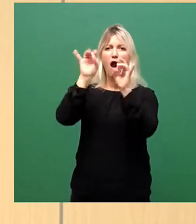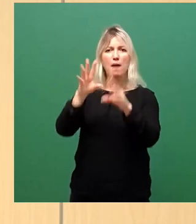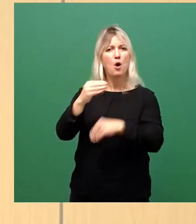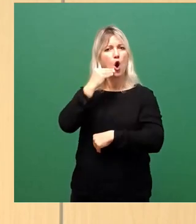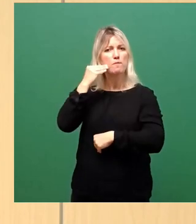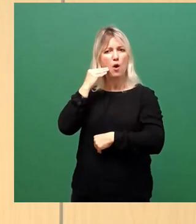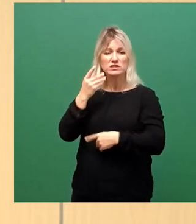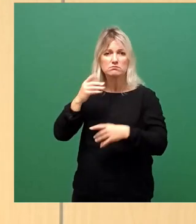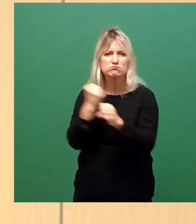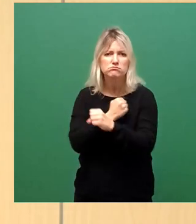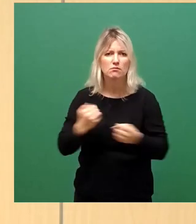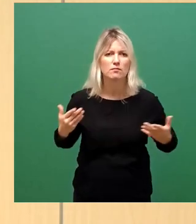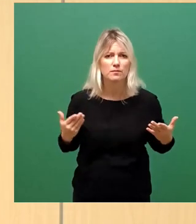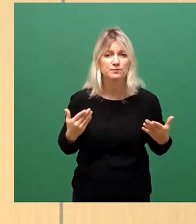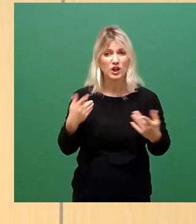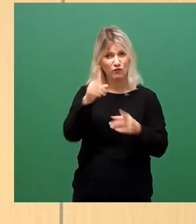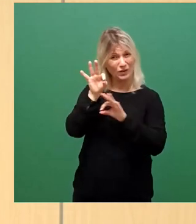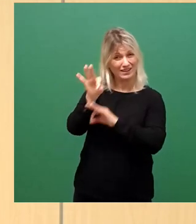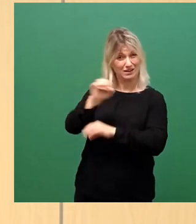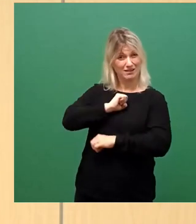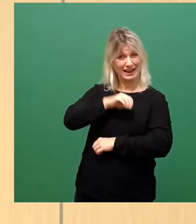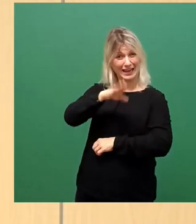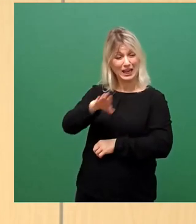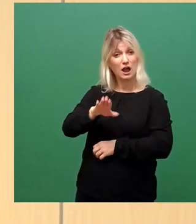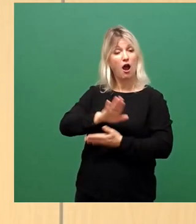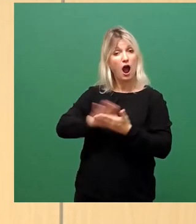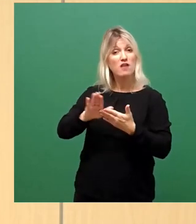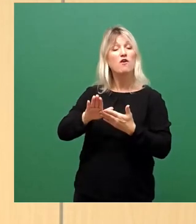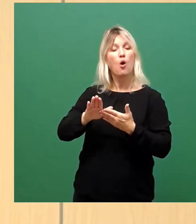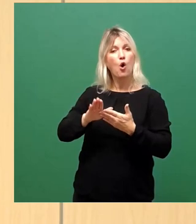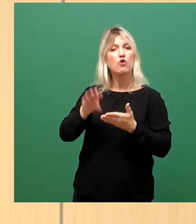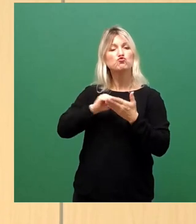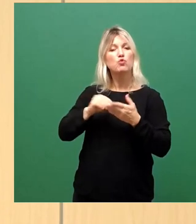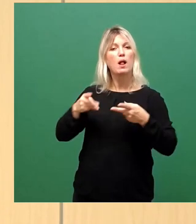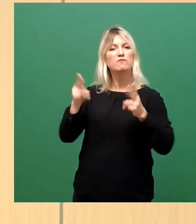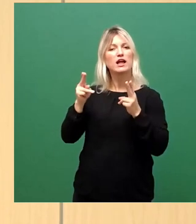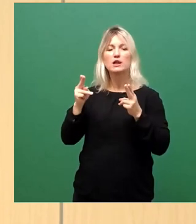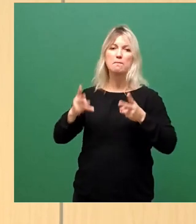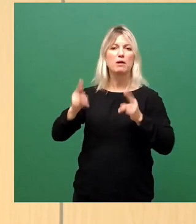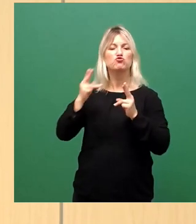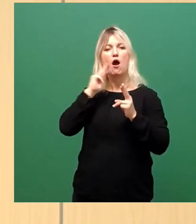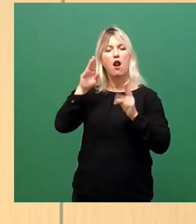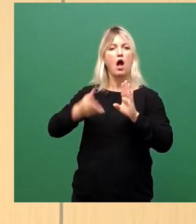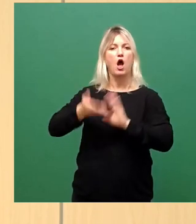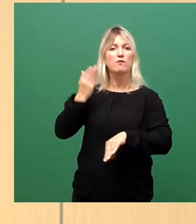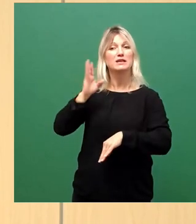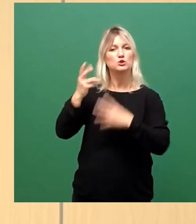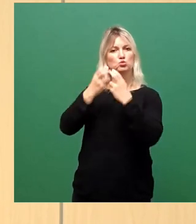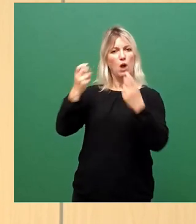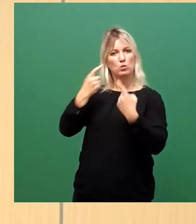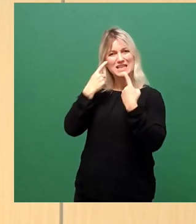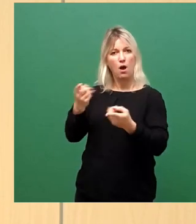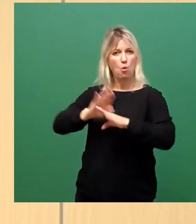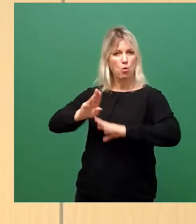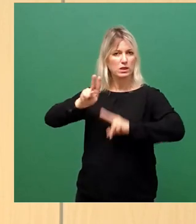Und diesen Kindern würden Sie dann mit einer pauschalen Aufhebung der Schulpflicht zumuten, im Prinzip zu Hause unbetreut zu sein. Die haben dann vielleicht noch